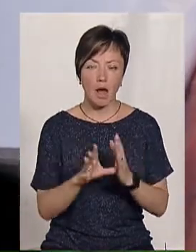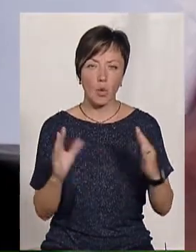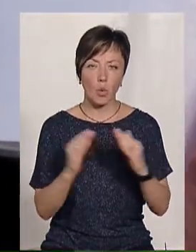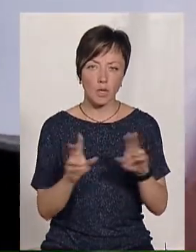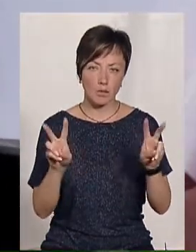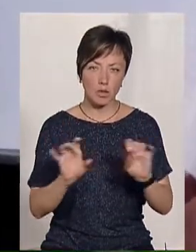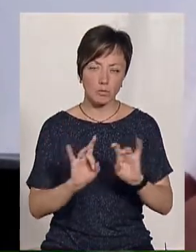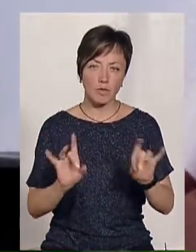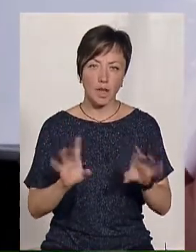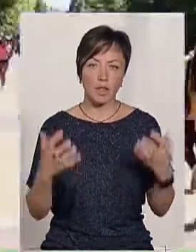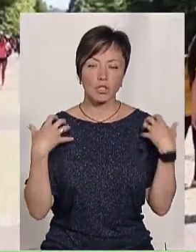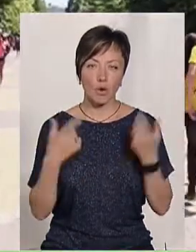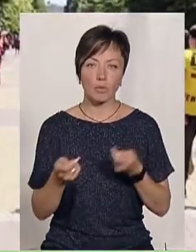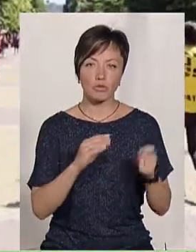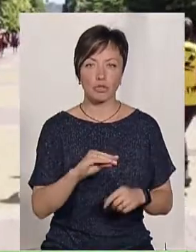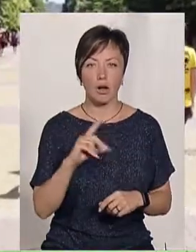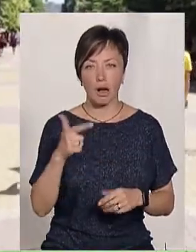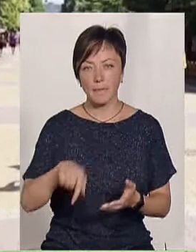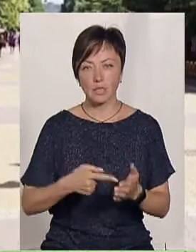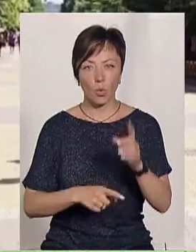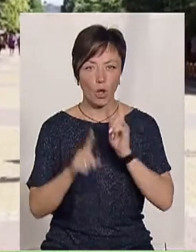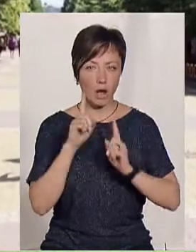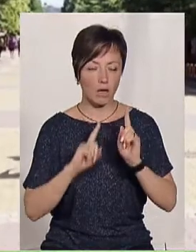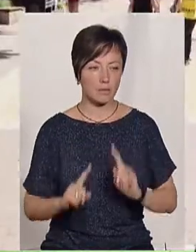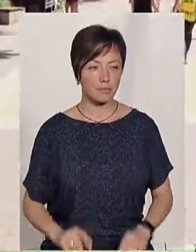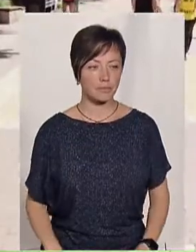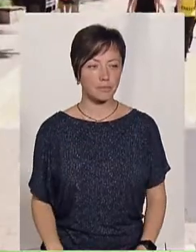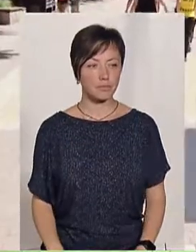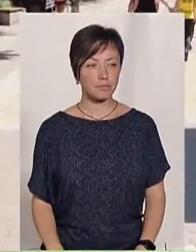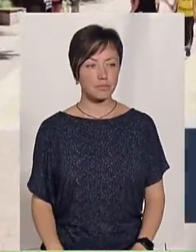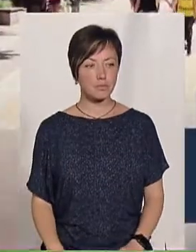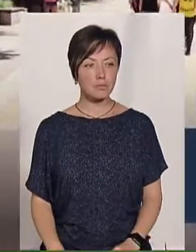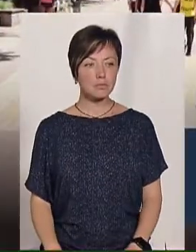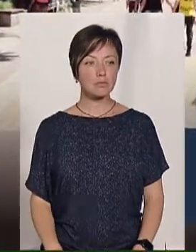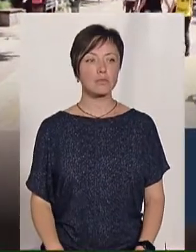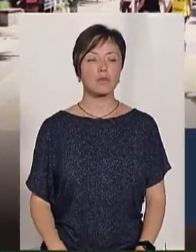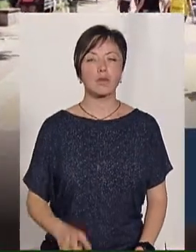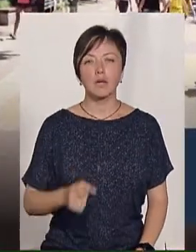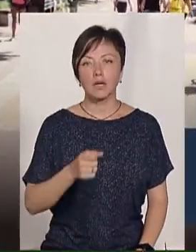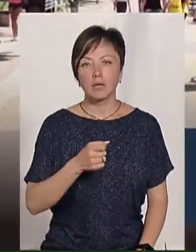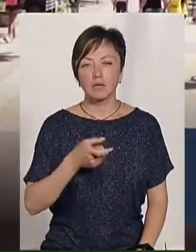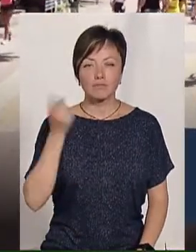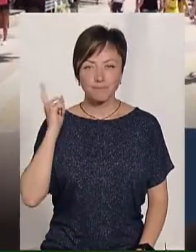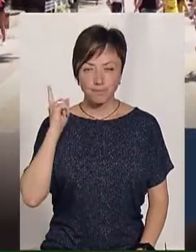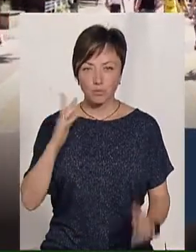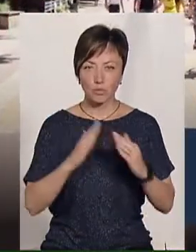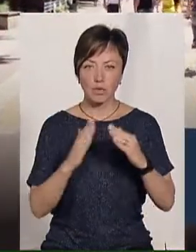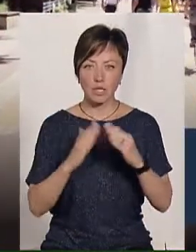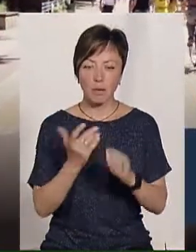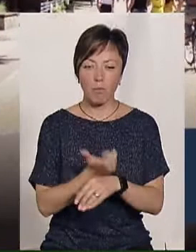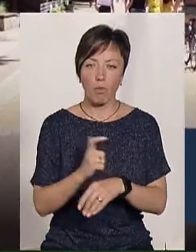розповідає начальник управління ЖКГ Хмельницької міської ради Василь Новачок. Для найстарших будинків, будинків понад 50 років,